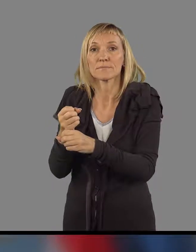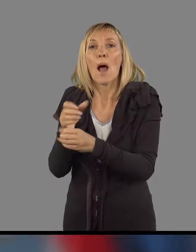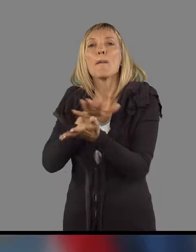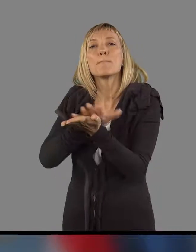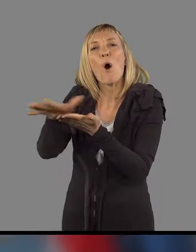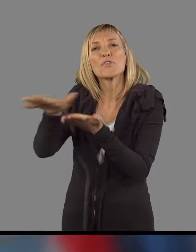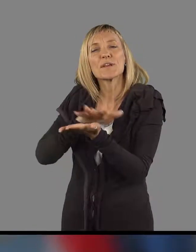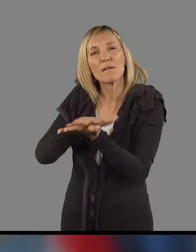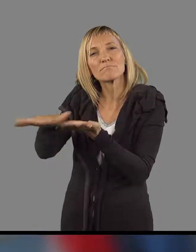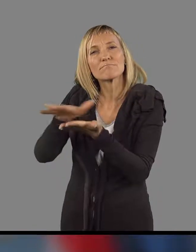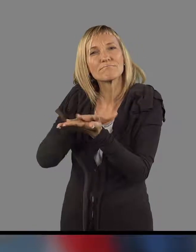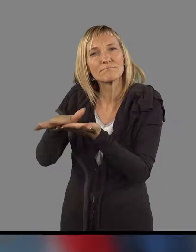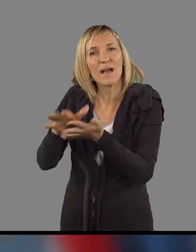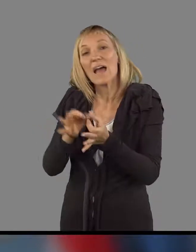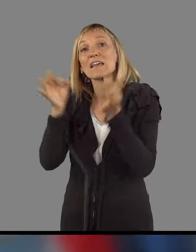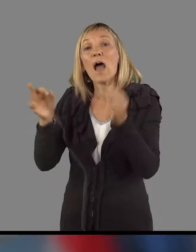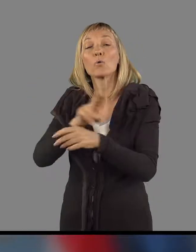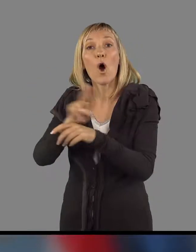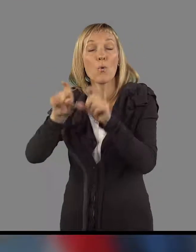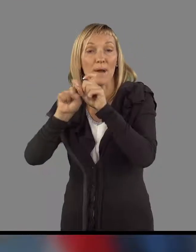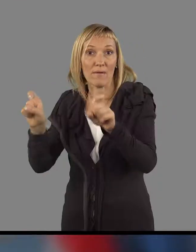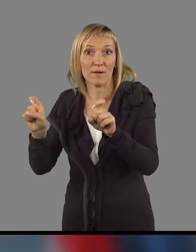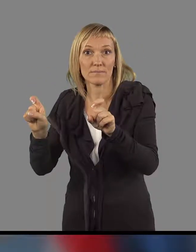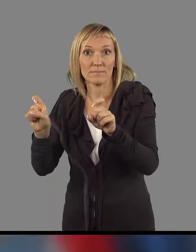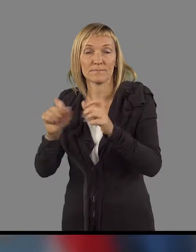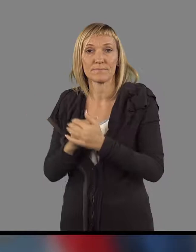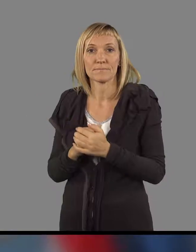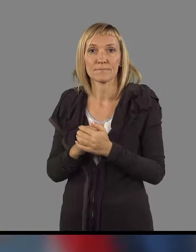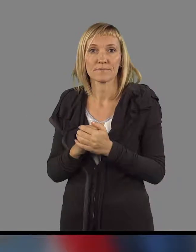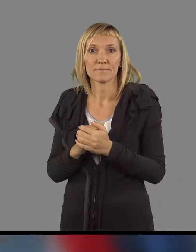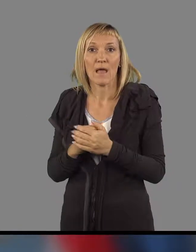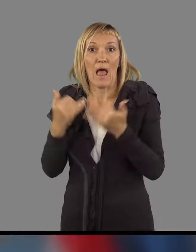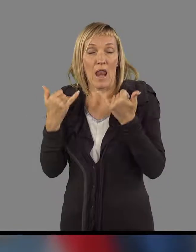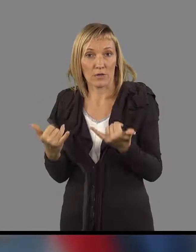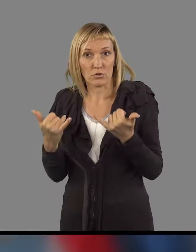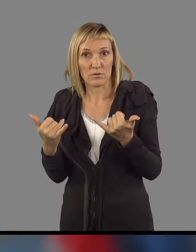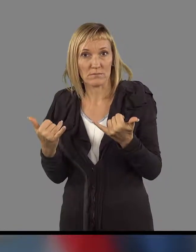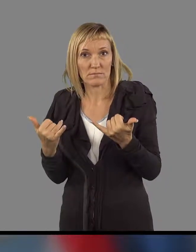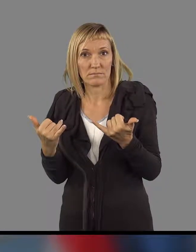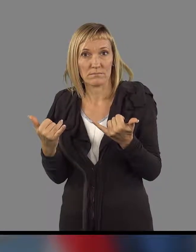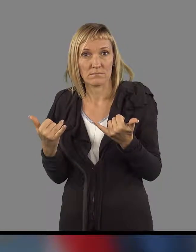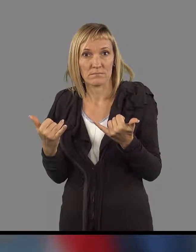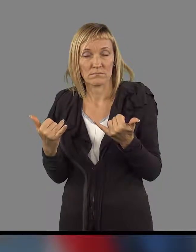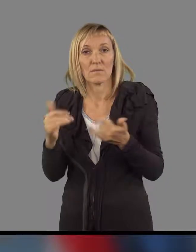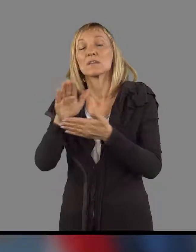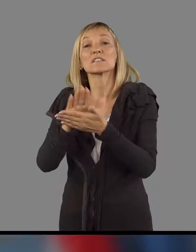potratnosti javne uprave. Tako v letošnjem letu pričenjamo za temi